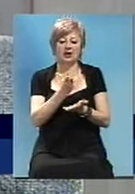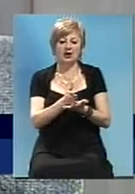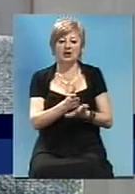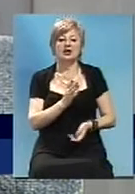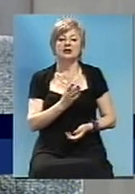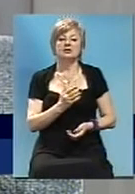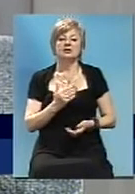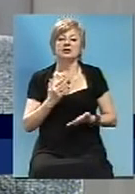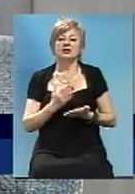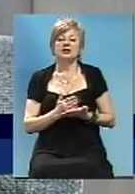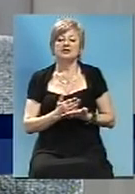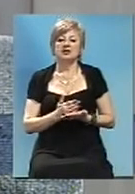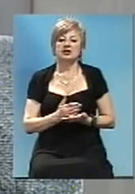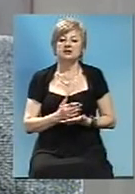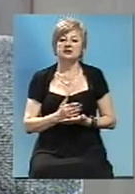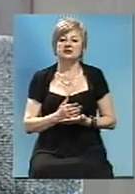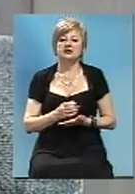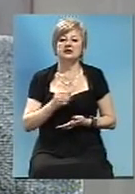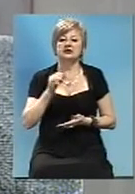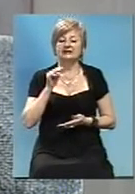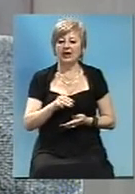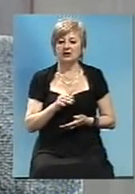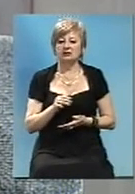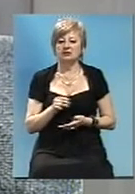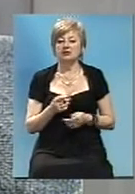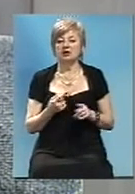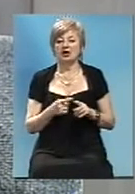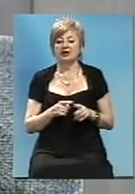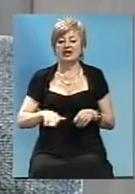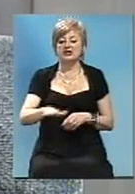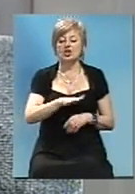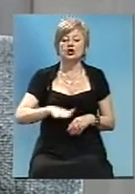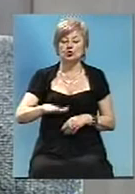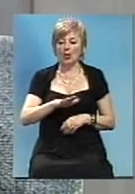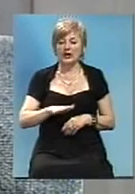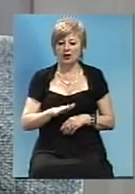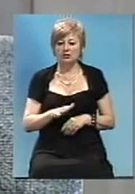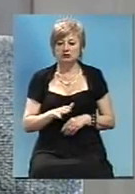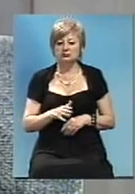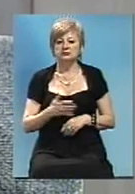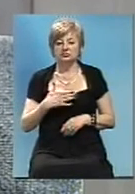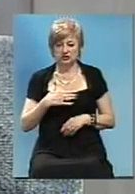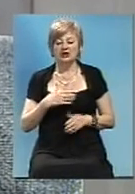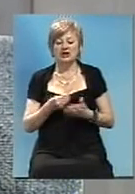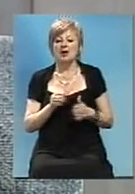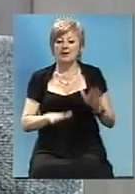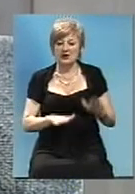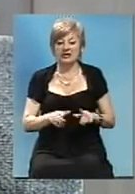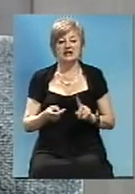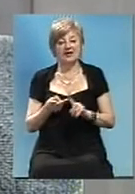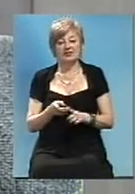Т, Т-шка, це территориальна, на нашем балансе, вторая